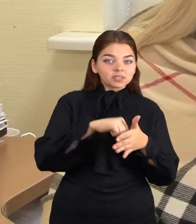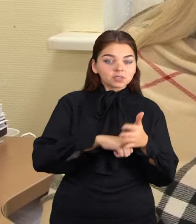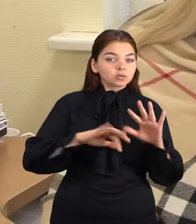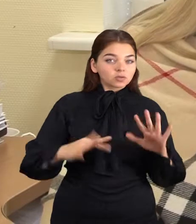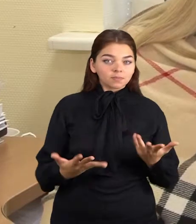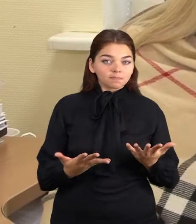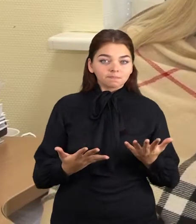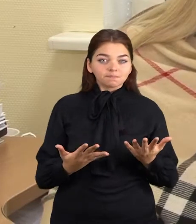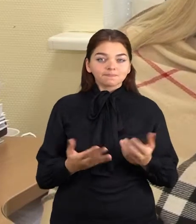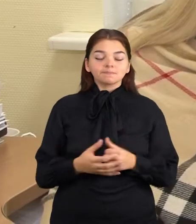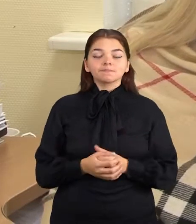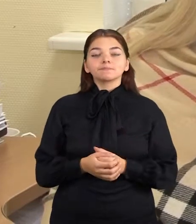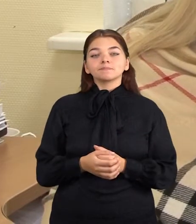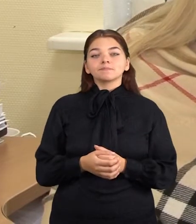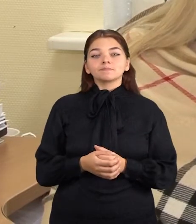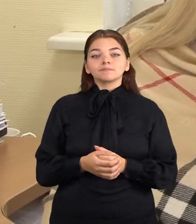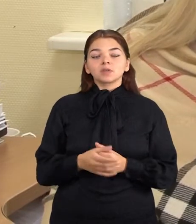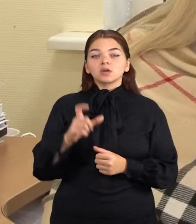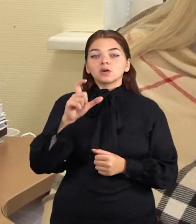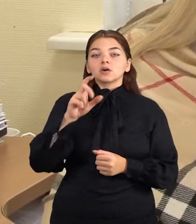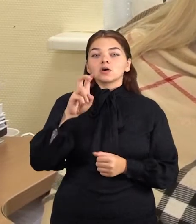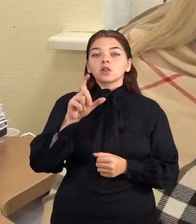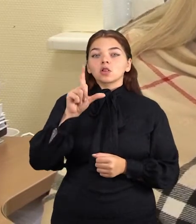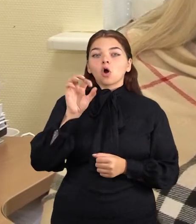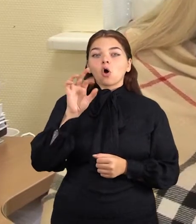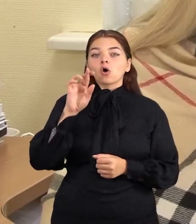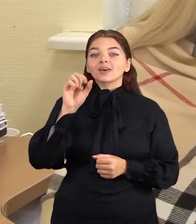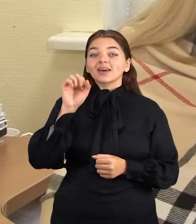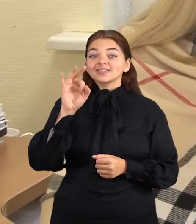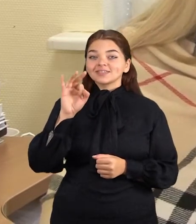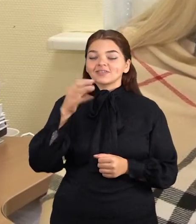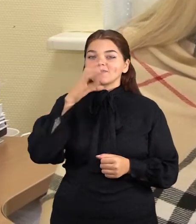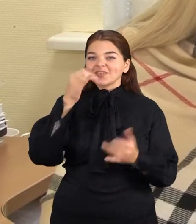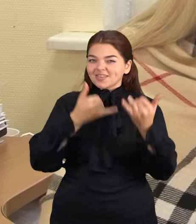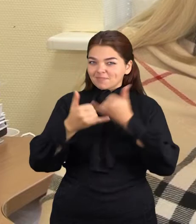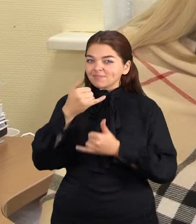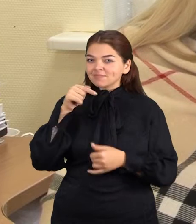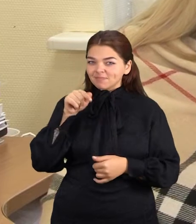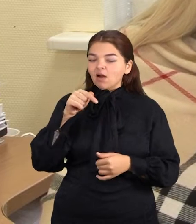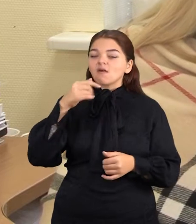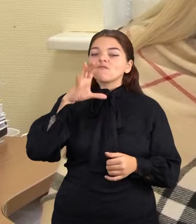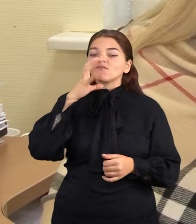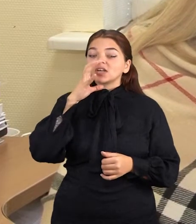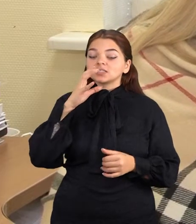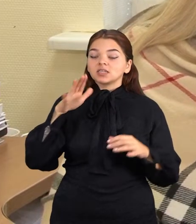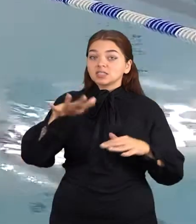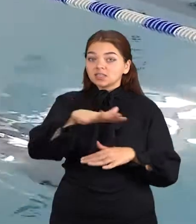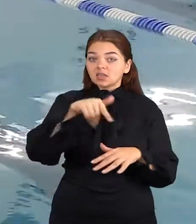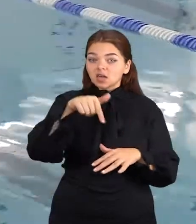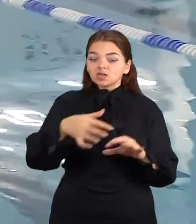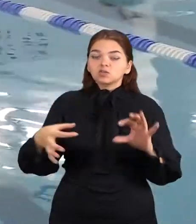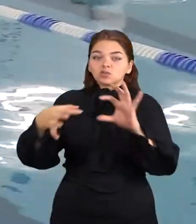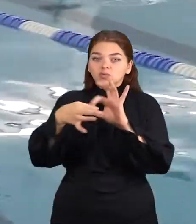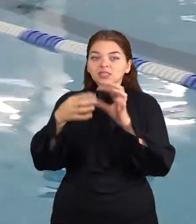chloras vandenyje jungiasi su kitom medžiagom.